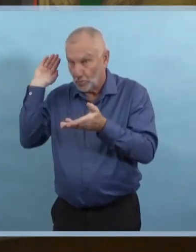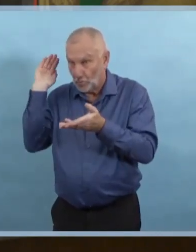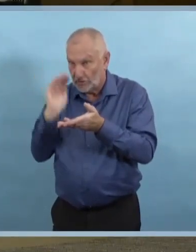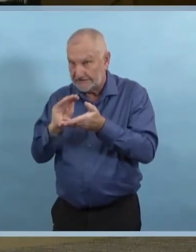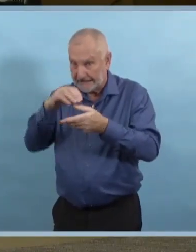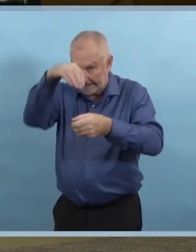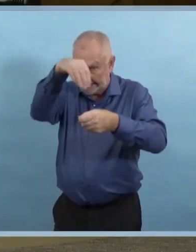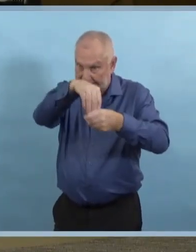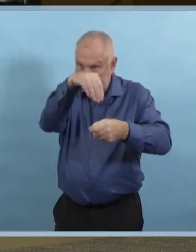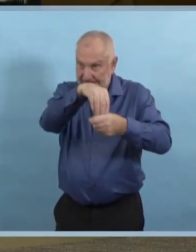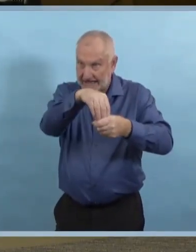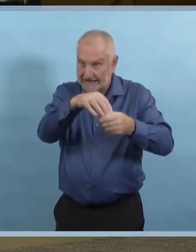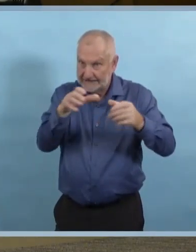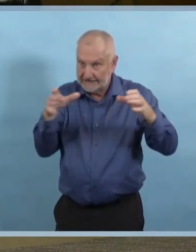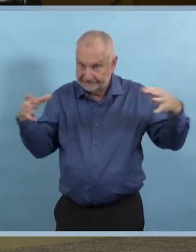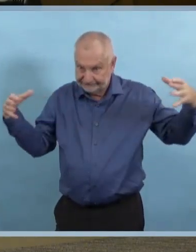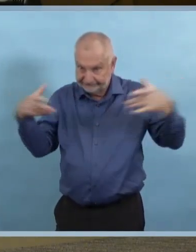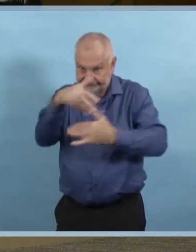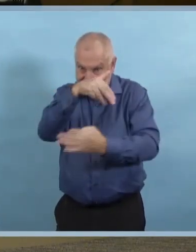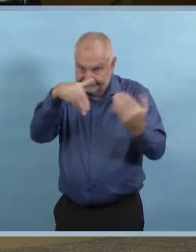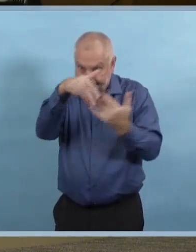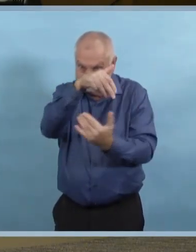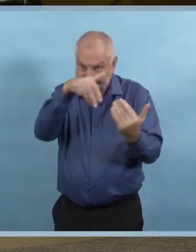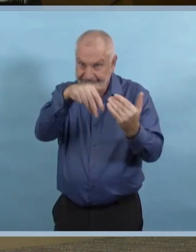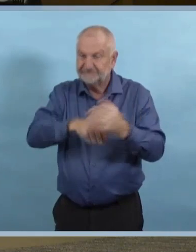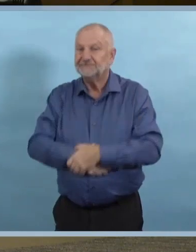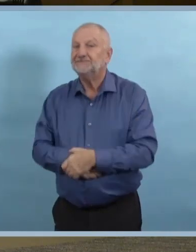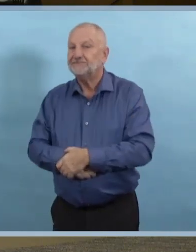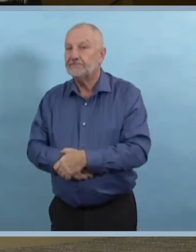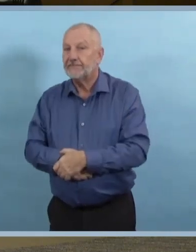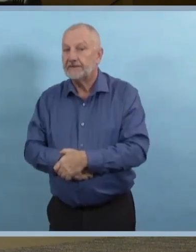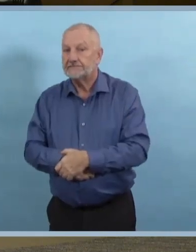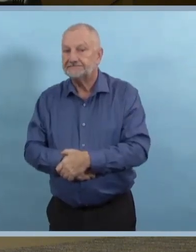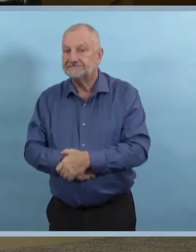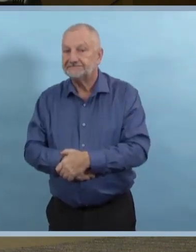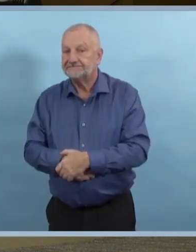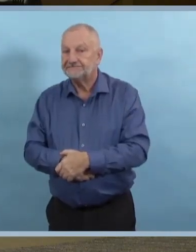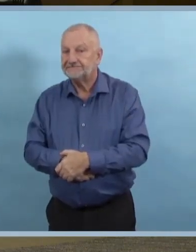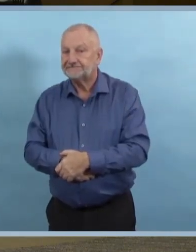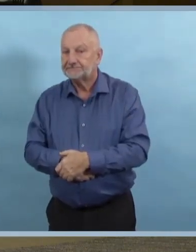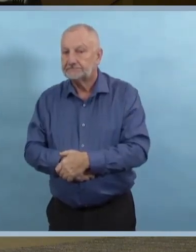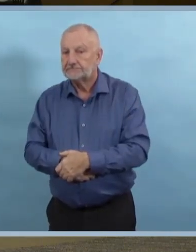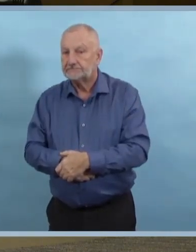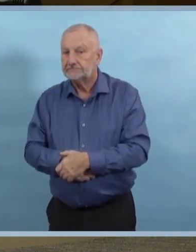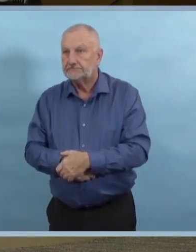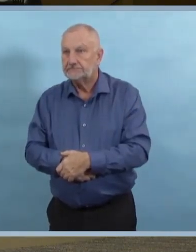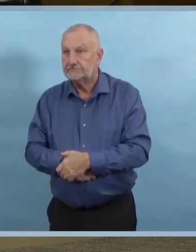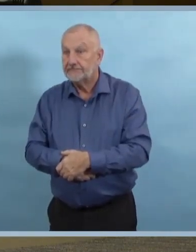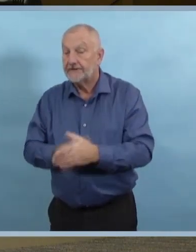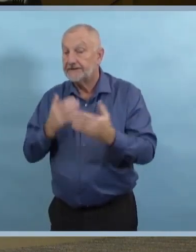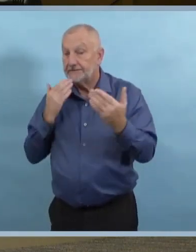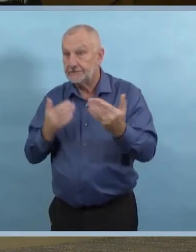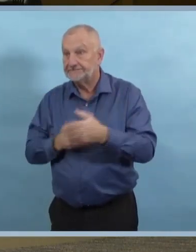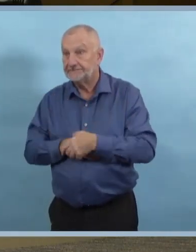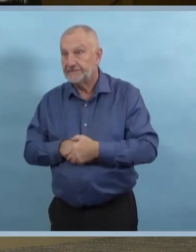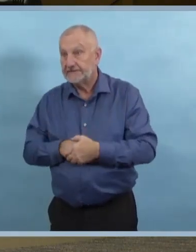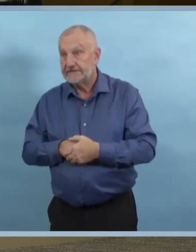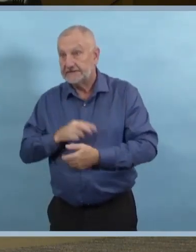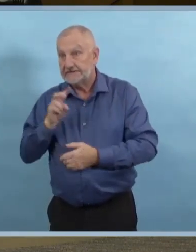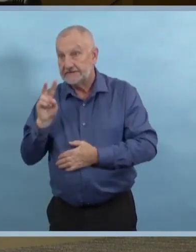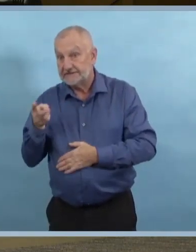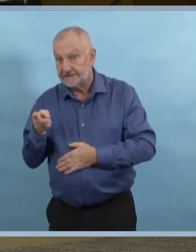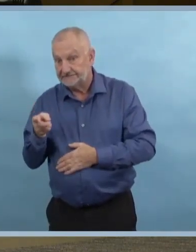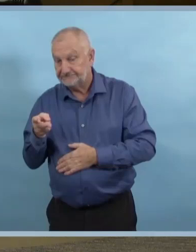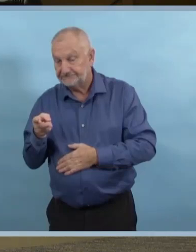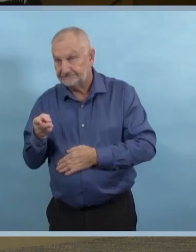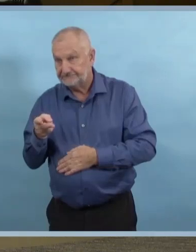Merci. Et en ce qui concerne la taille des rassemblements, nous ne voyons pas le niveau d'adhésion qu'on aimerait voir.